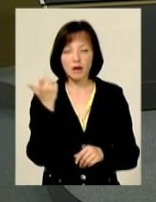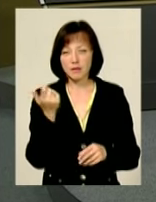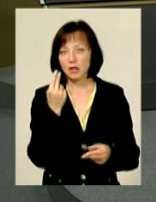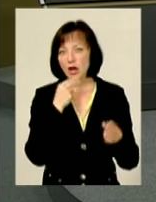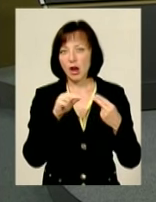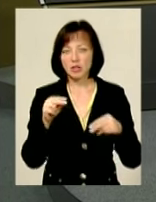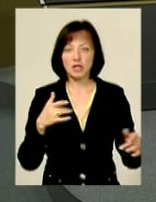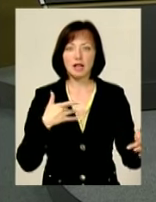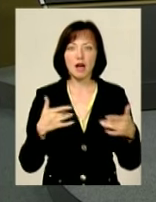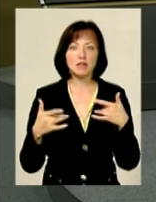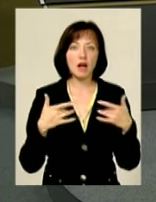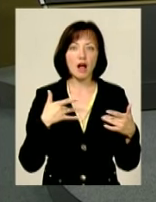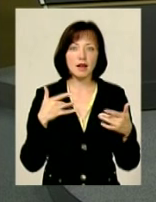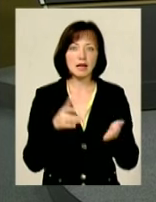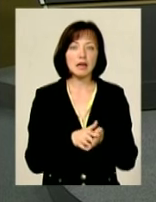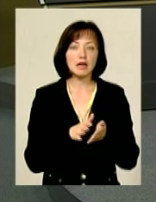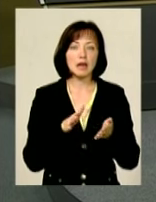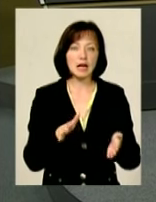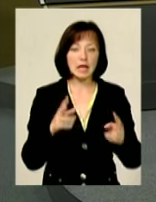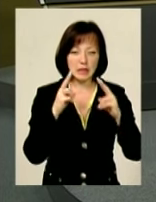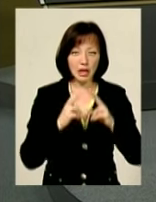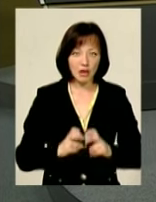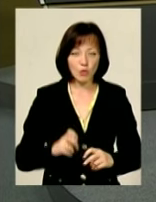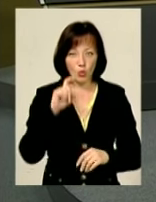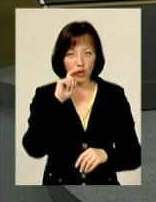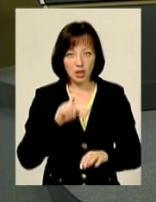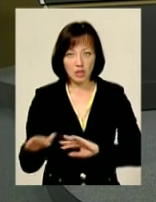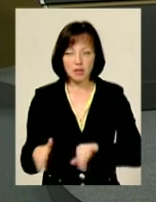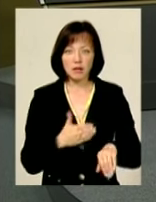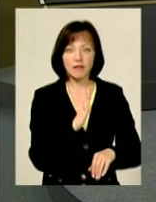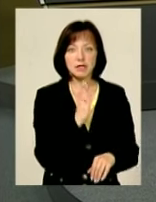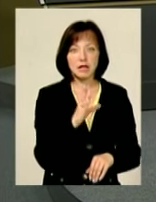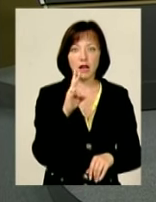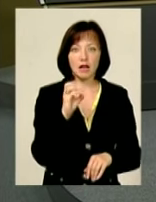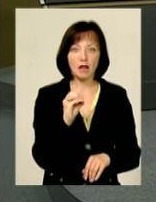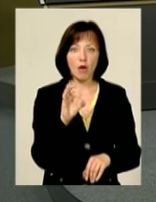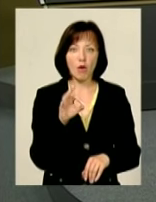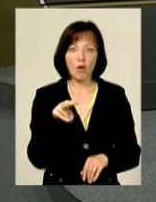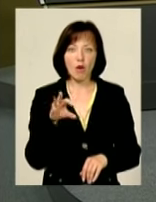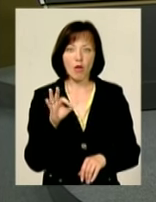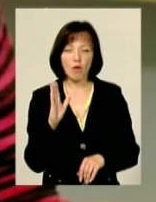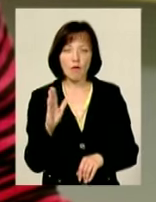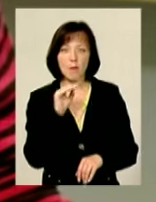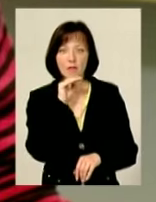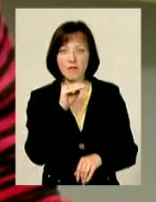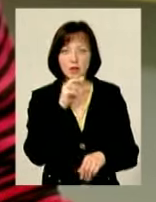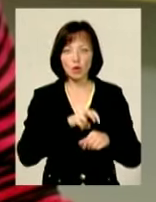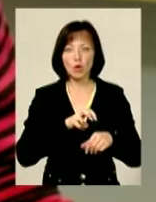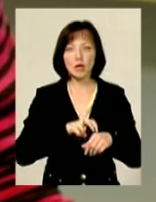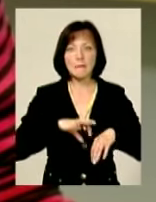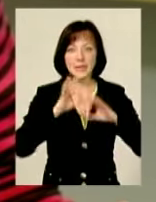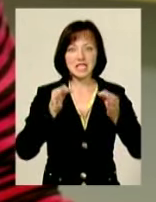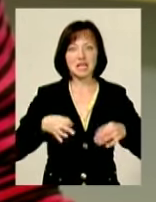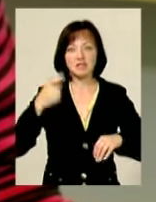кращих театральних критиків України. Василь Неволов, професор, доктор мистецтвознавства,